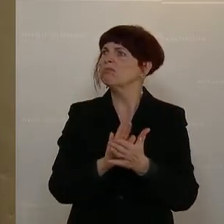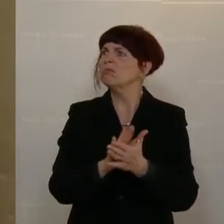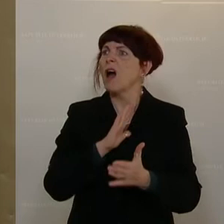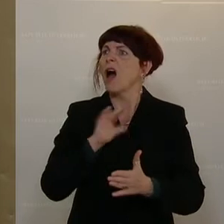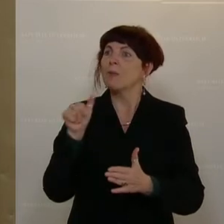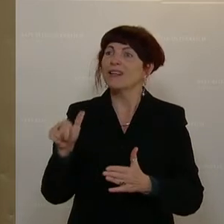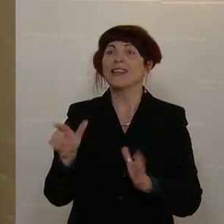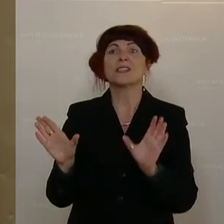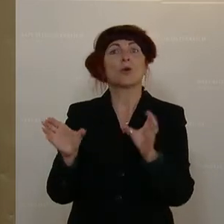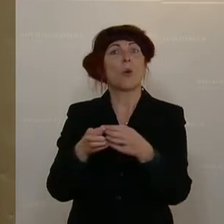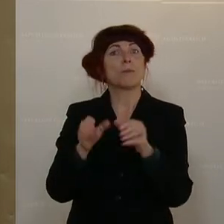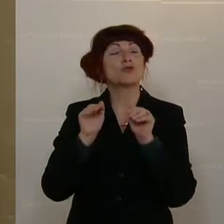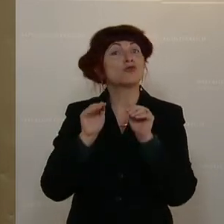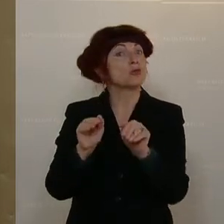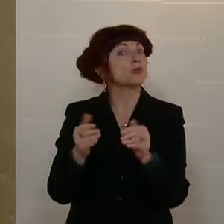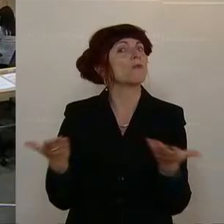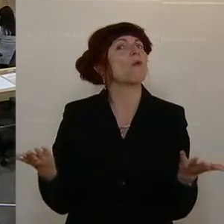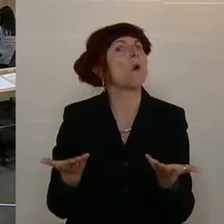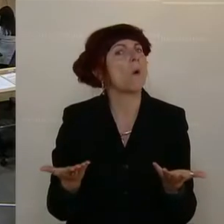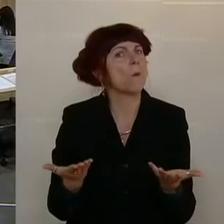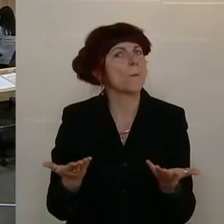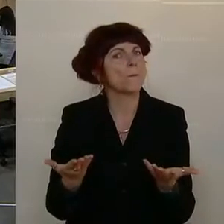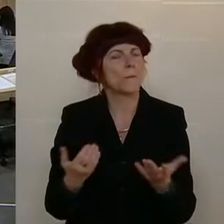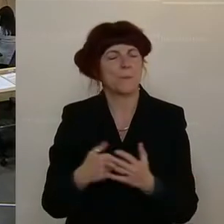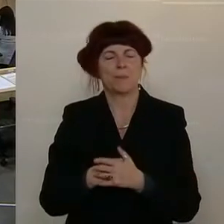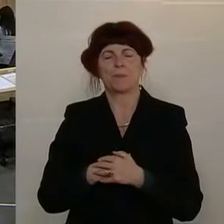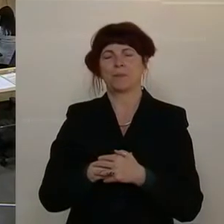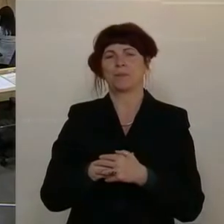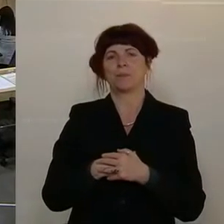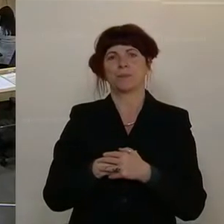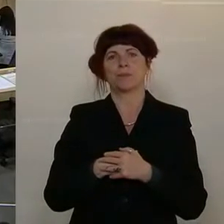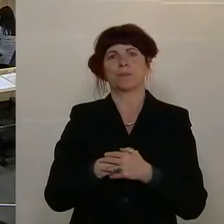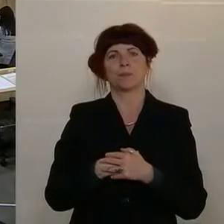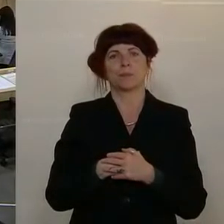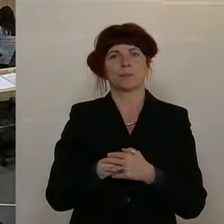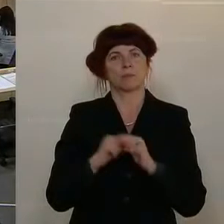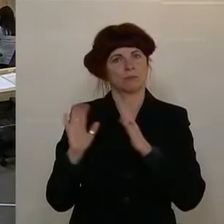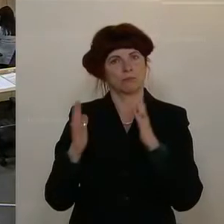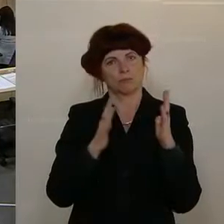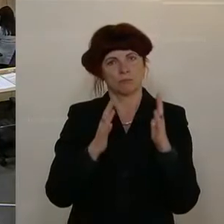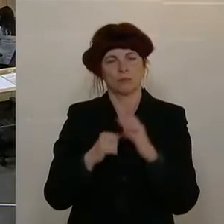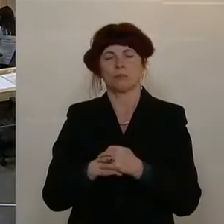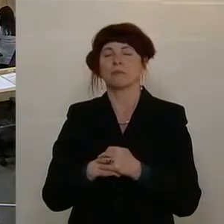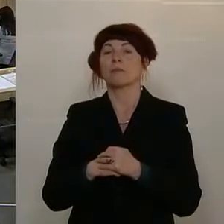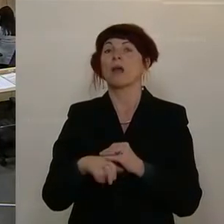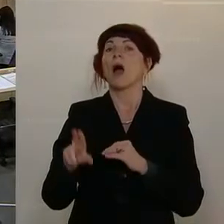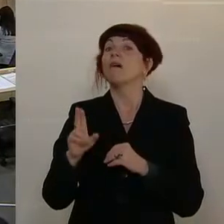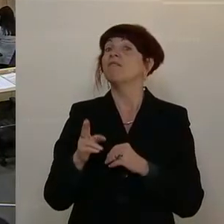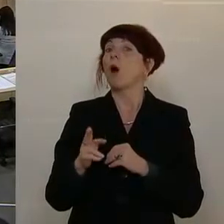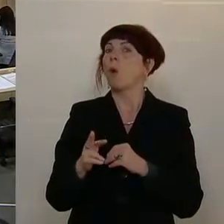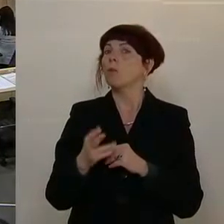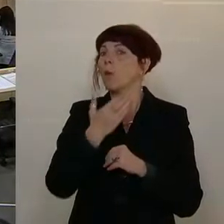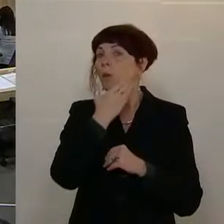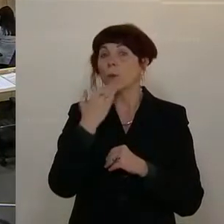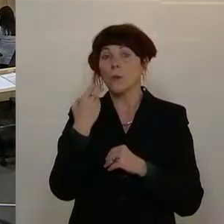schauen